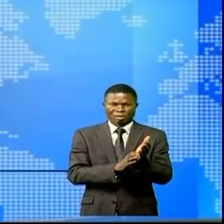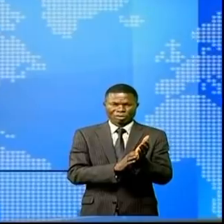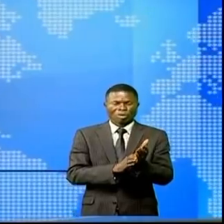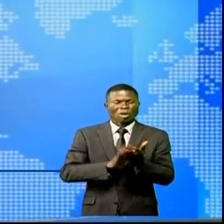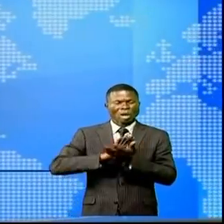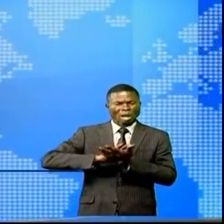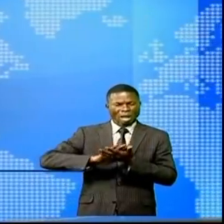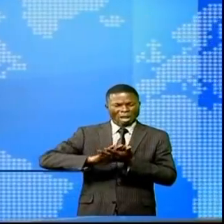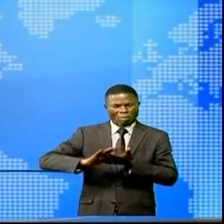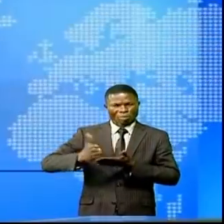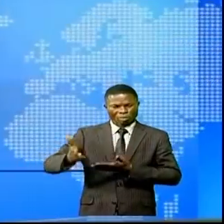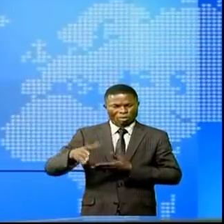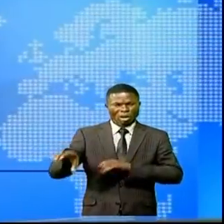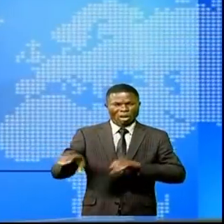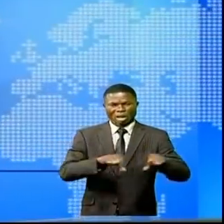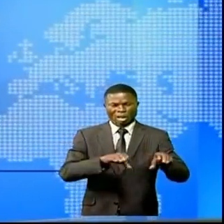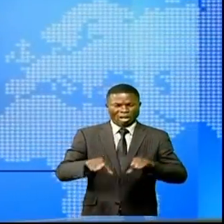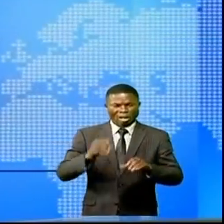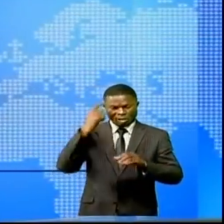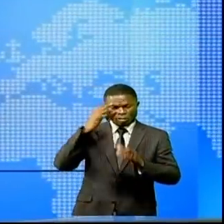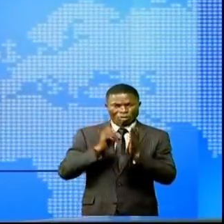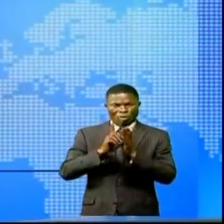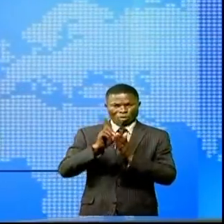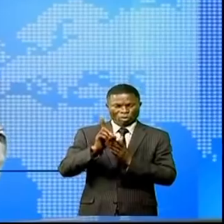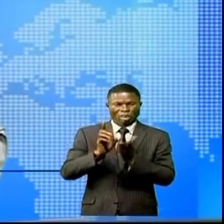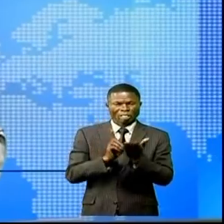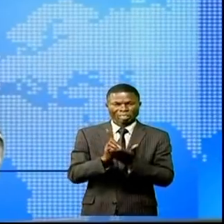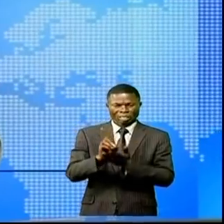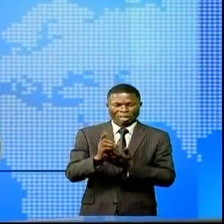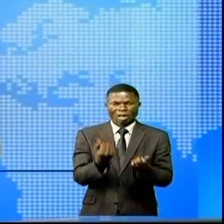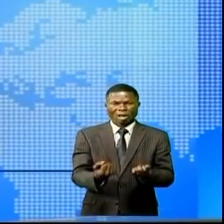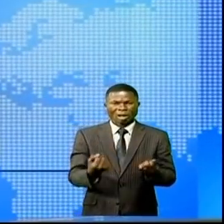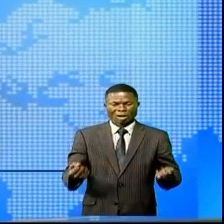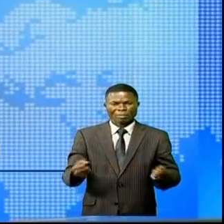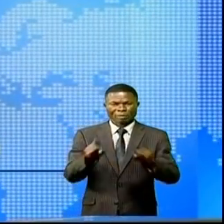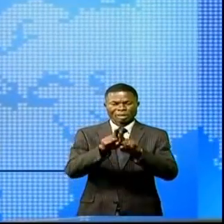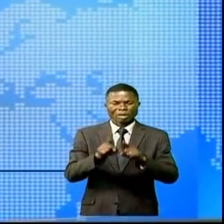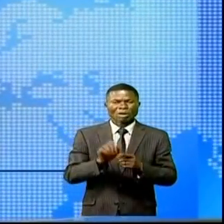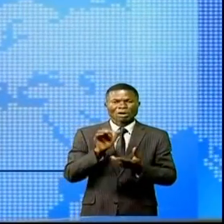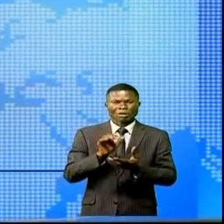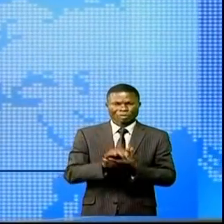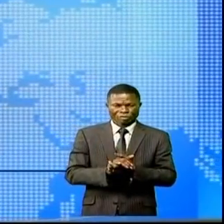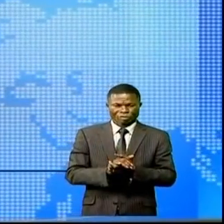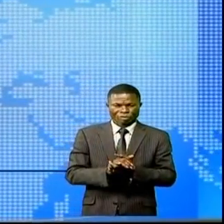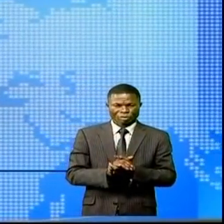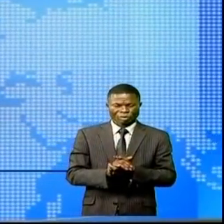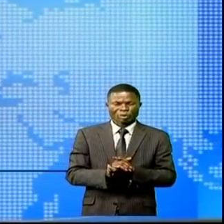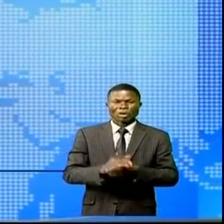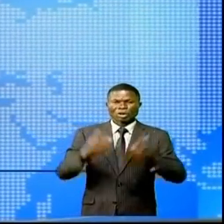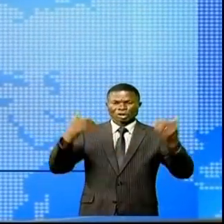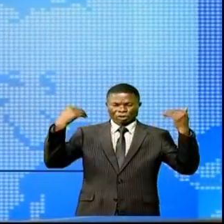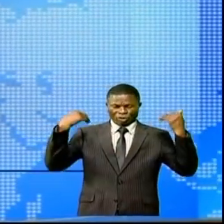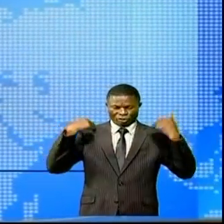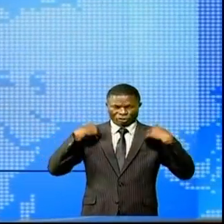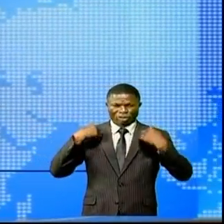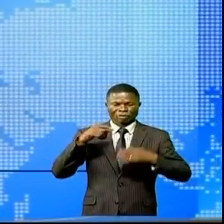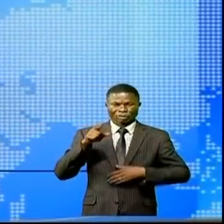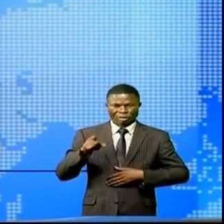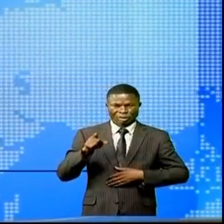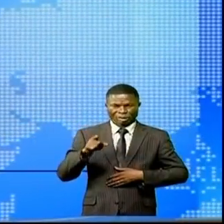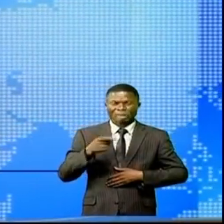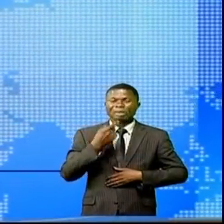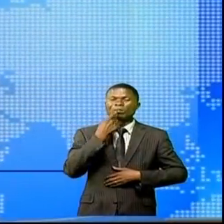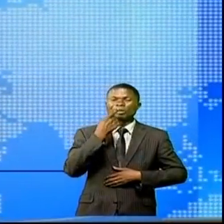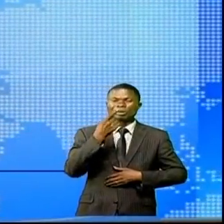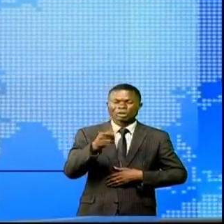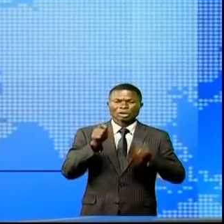ce contexte que Action pour le développement des droits de l'enfant et de la femme par sa coordinatrice Agnès Sangui-Bahati,